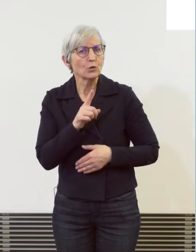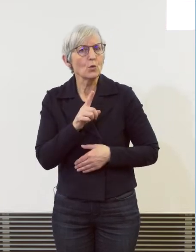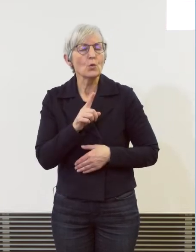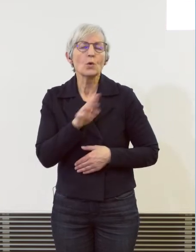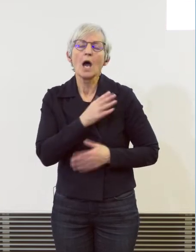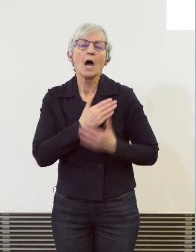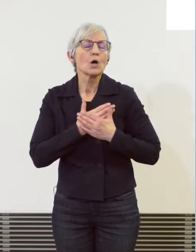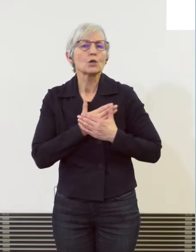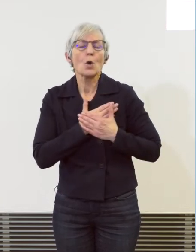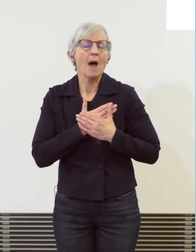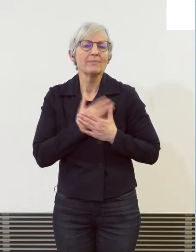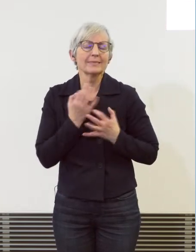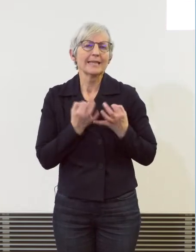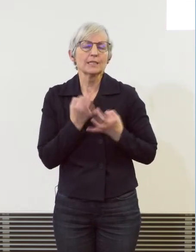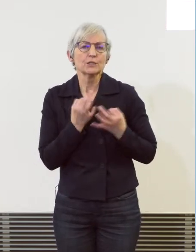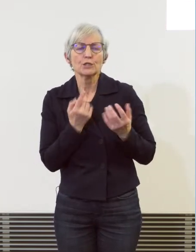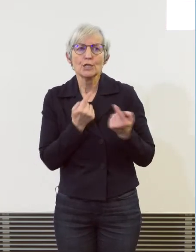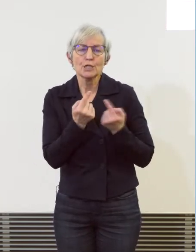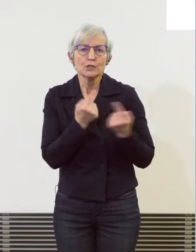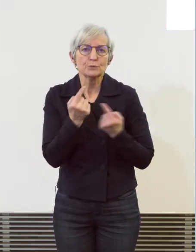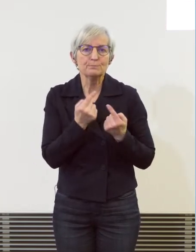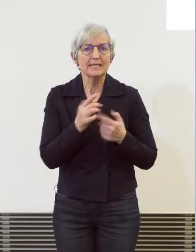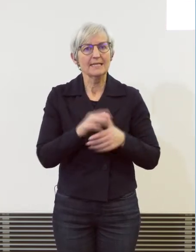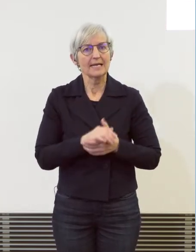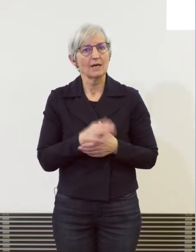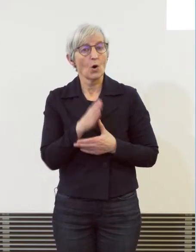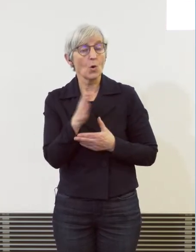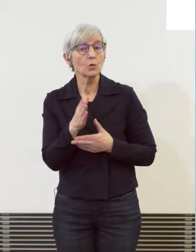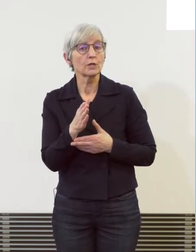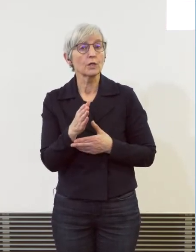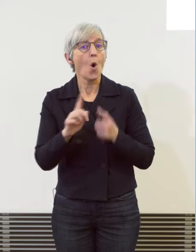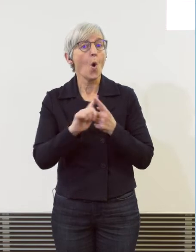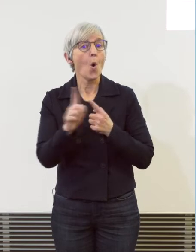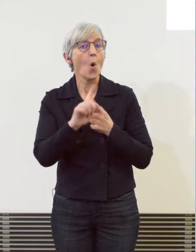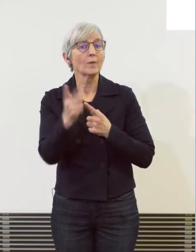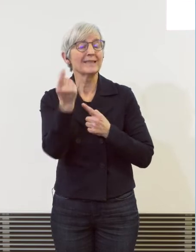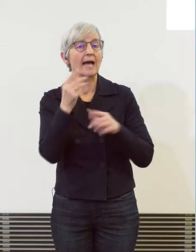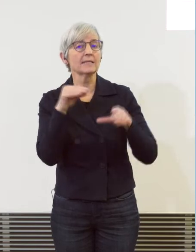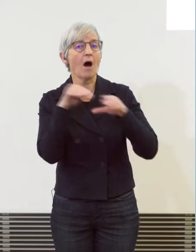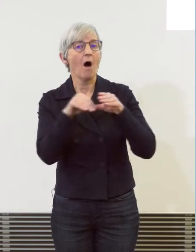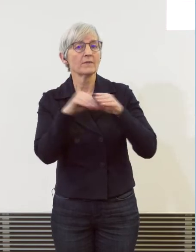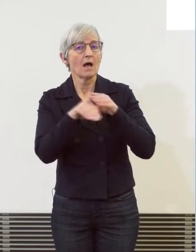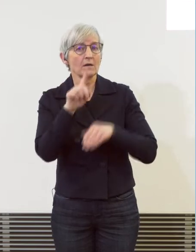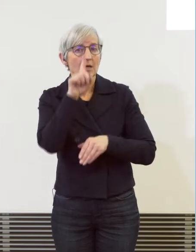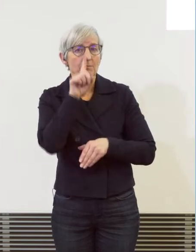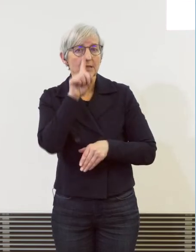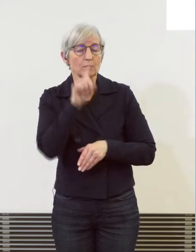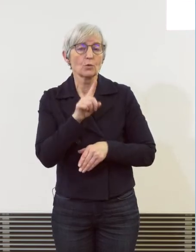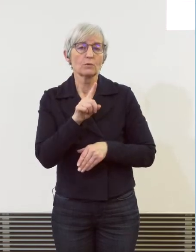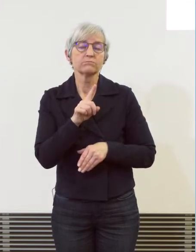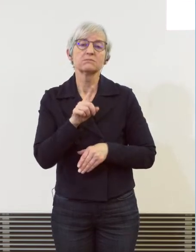auch die Online-Anlagebetrüge, die enorme Schaden Summe verursacht.